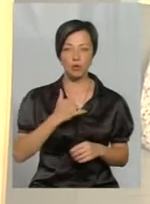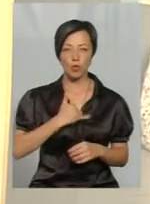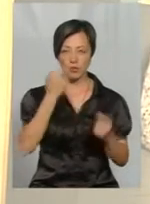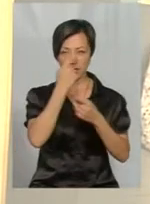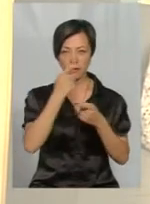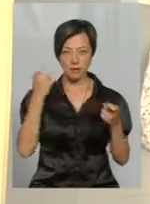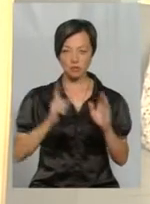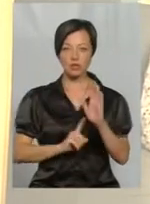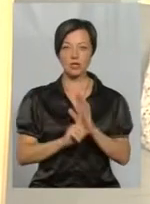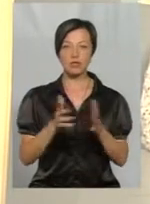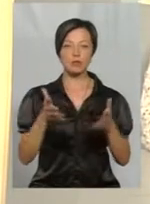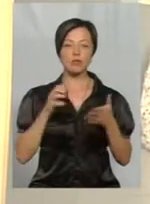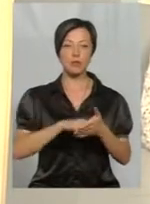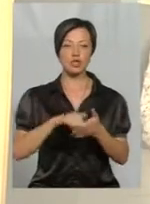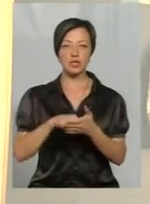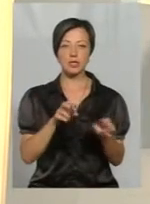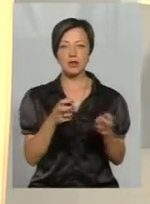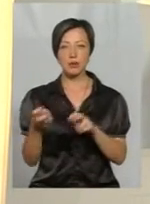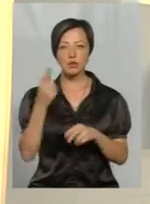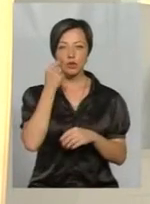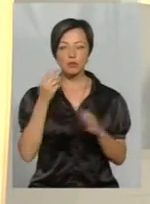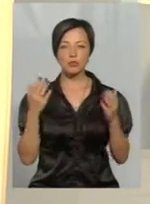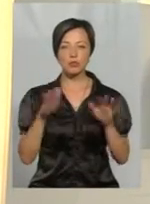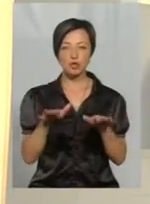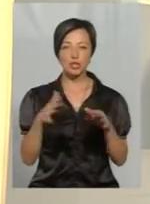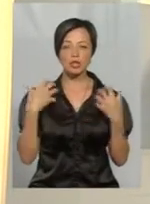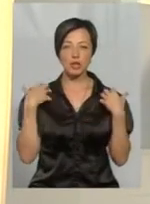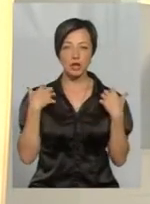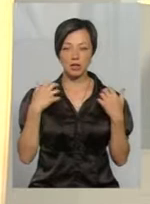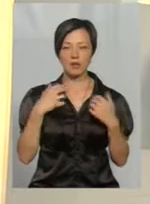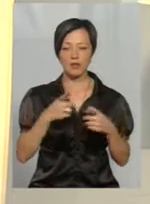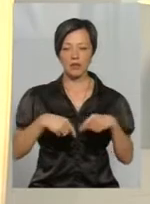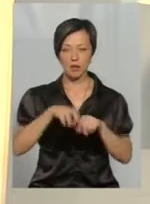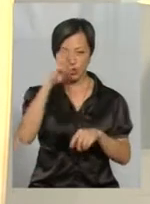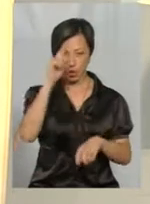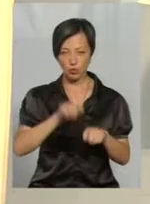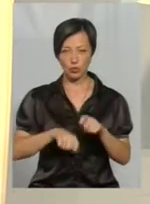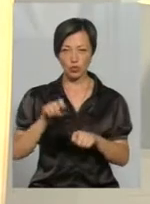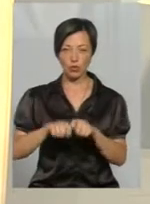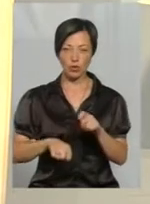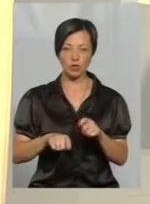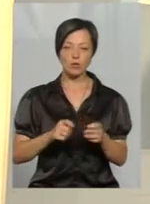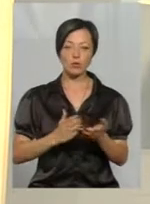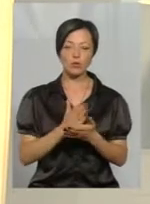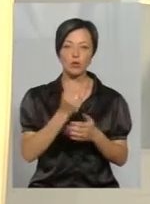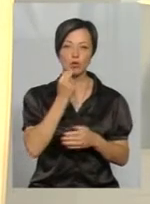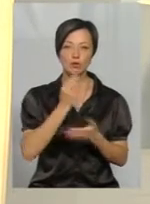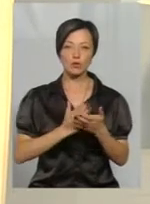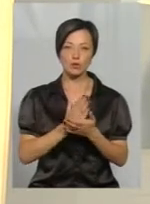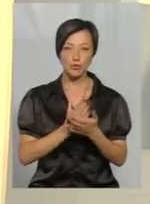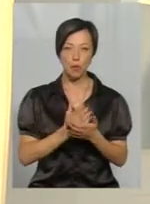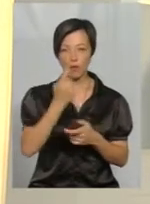ми почали з'ясовувати вже причини загибелі бджіл, і тоді начальник відділу Держконтролю, Головного управління Держпродспоживслужби Михайло Булка